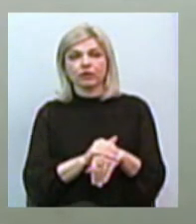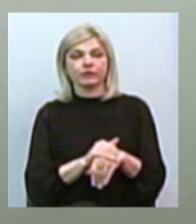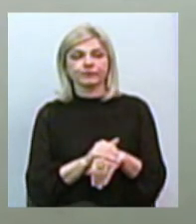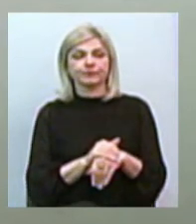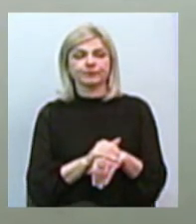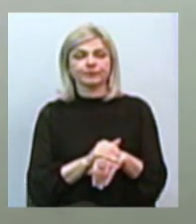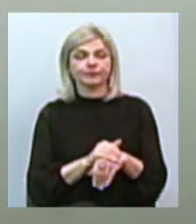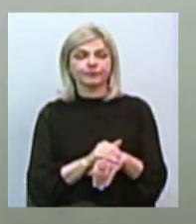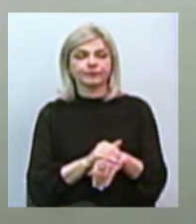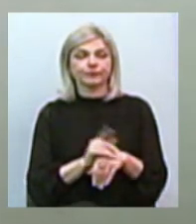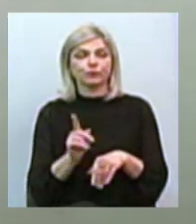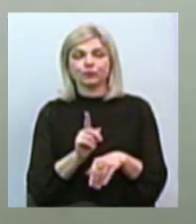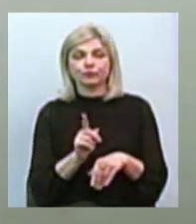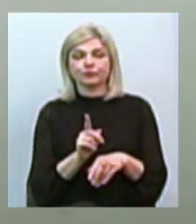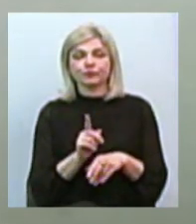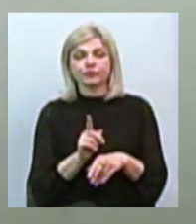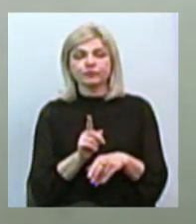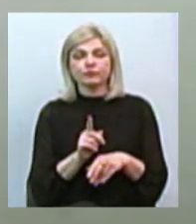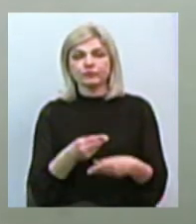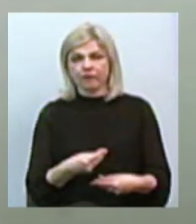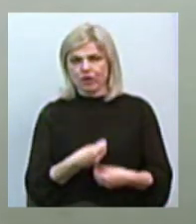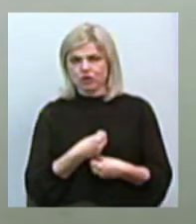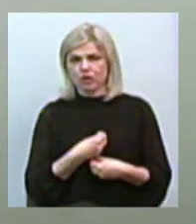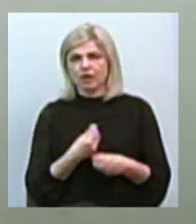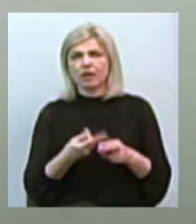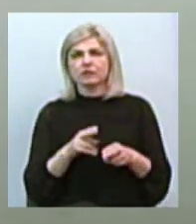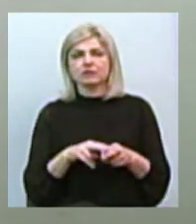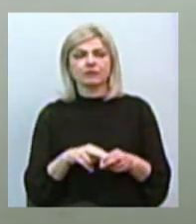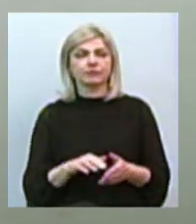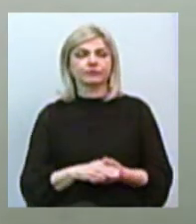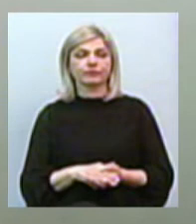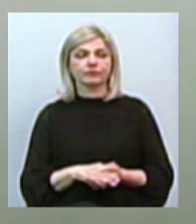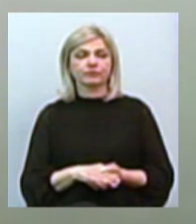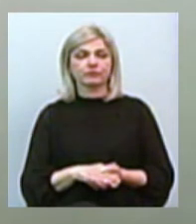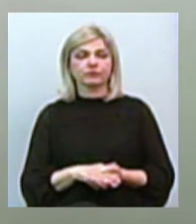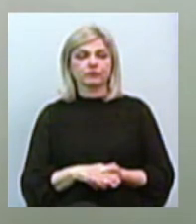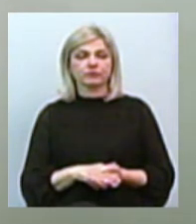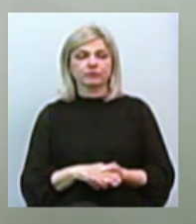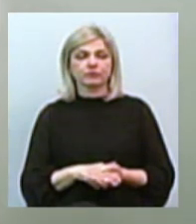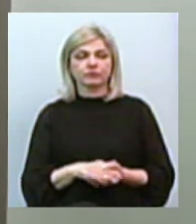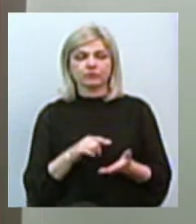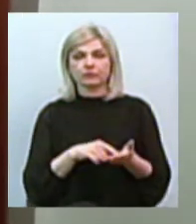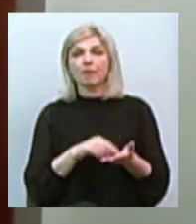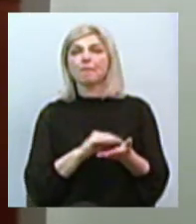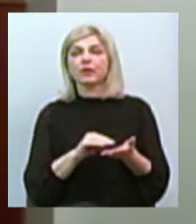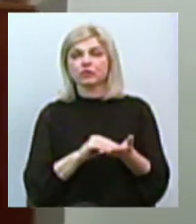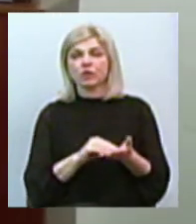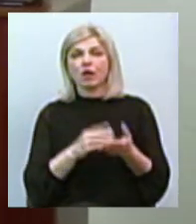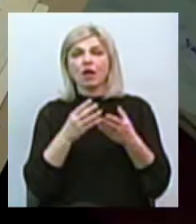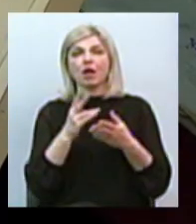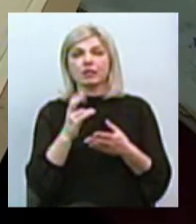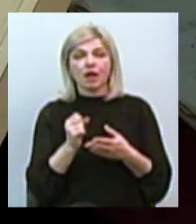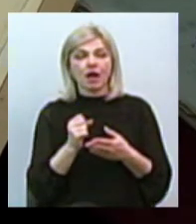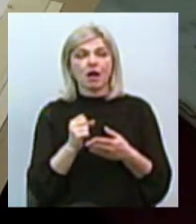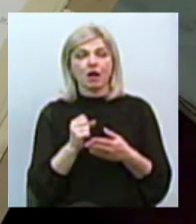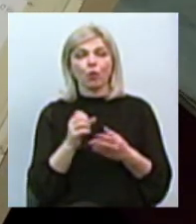вражає, це перш за все, от він пише. На восьмому участці